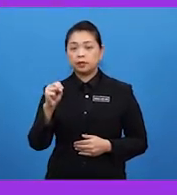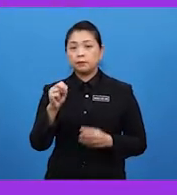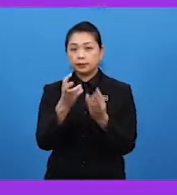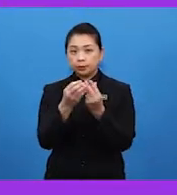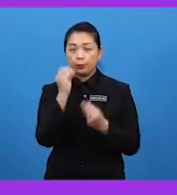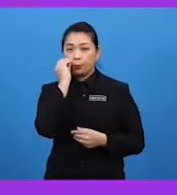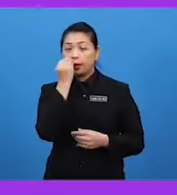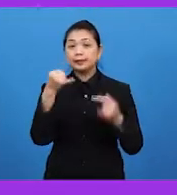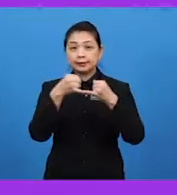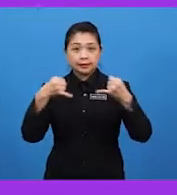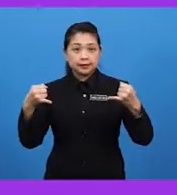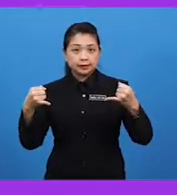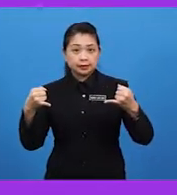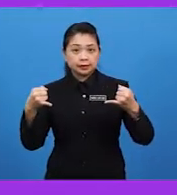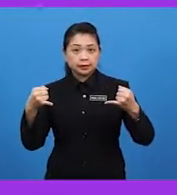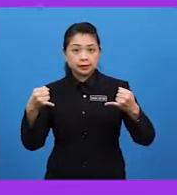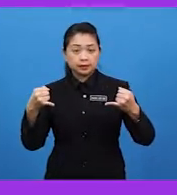pendubungan jenis